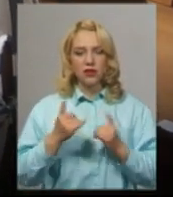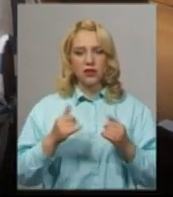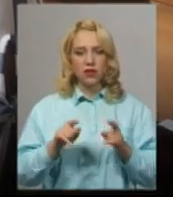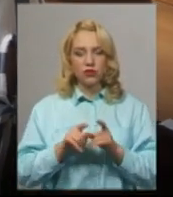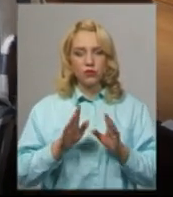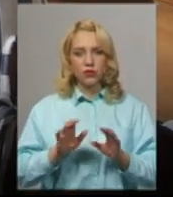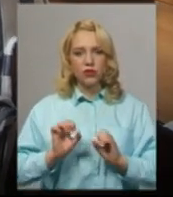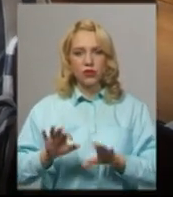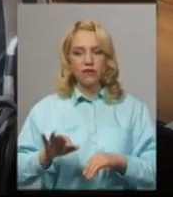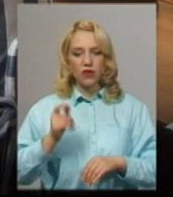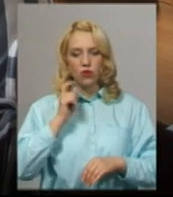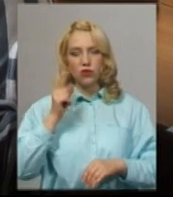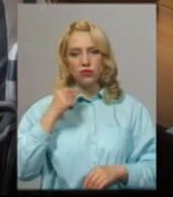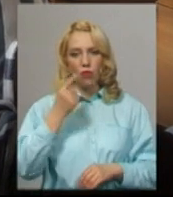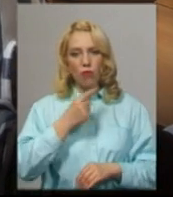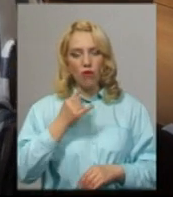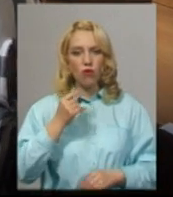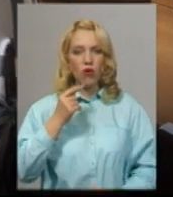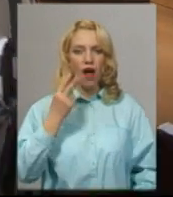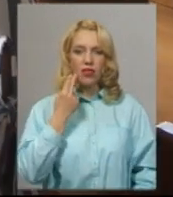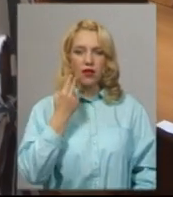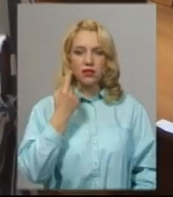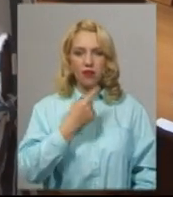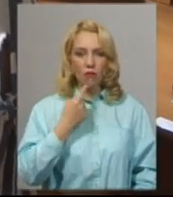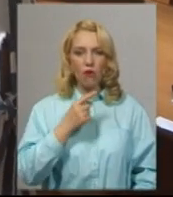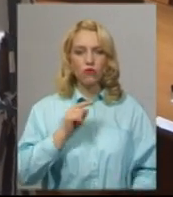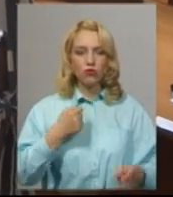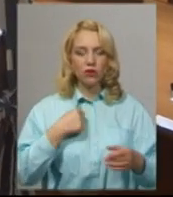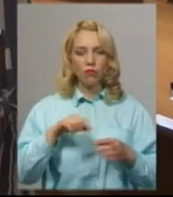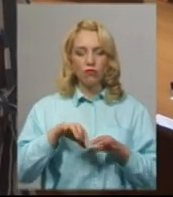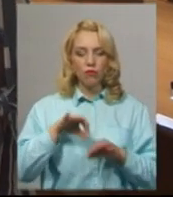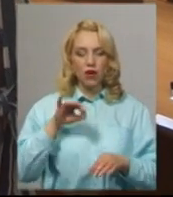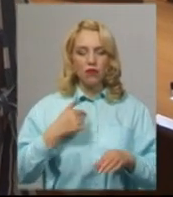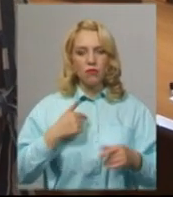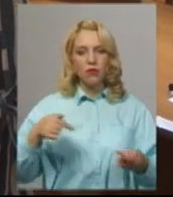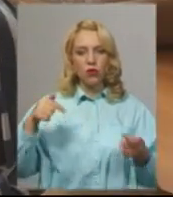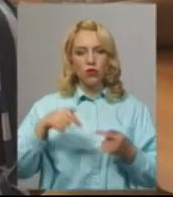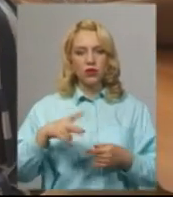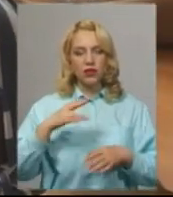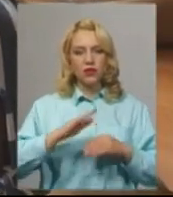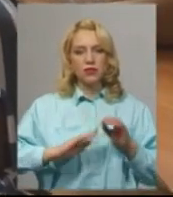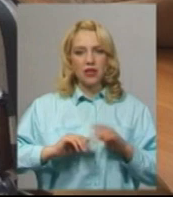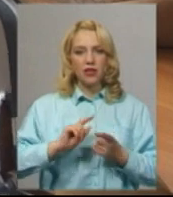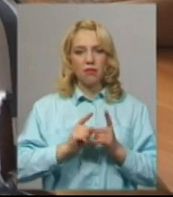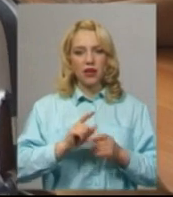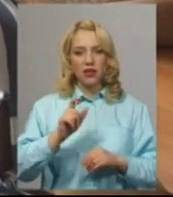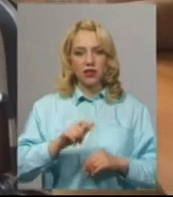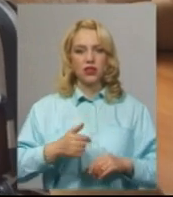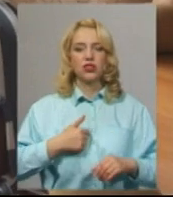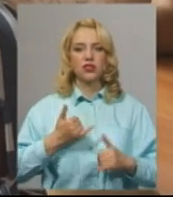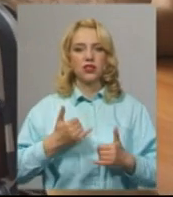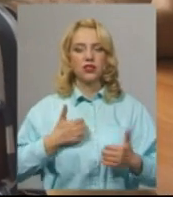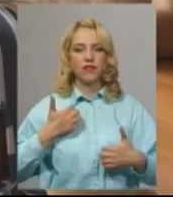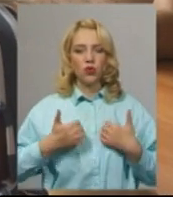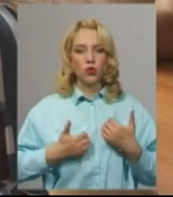українську мову та англійську мову. Обрала, бо вони мені підходять на спеціальність перекладача. Зараз трішки хвилююсь,